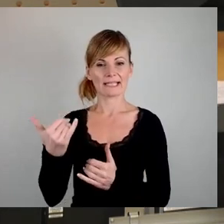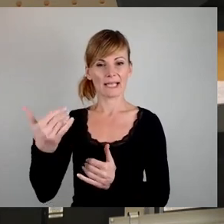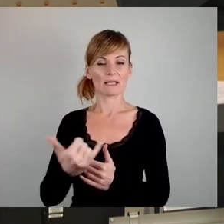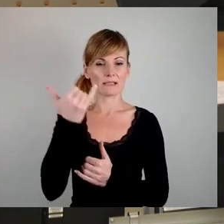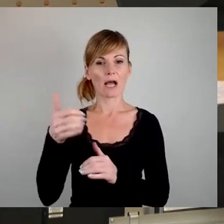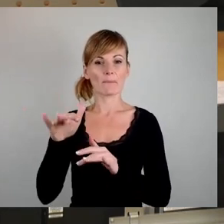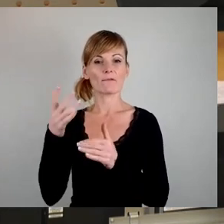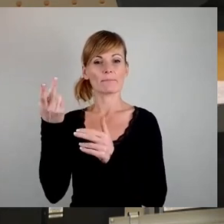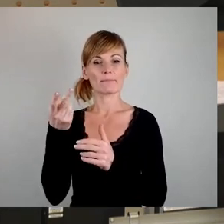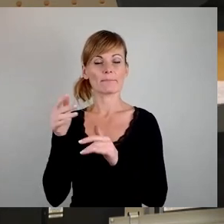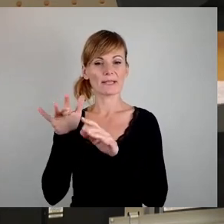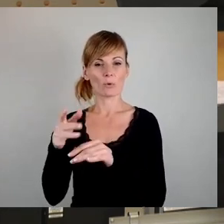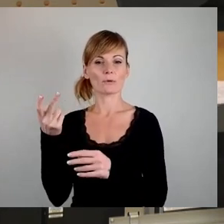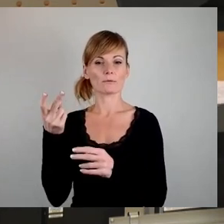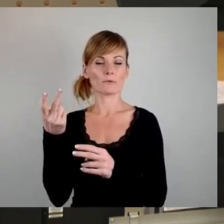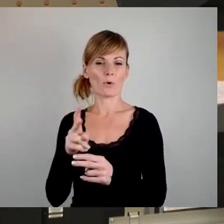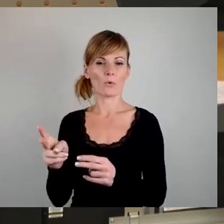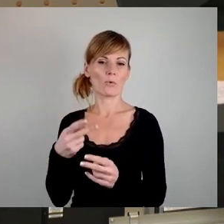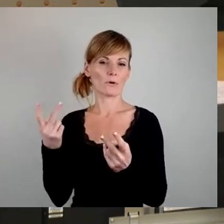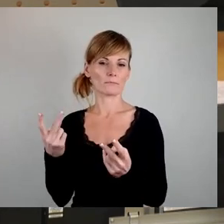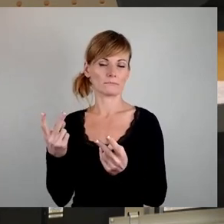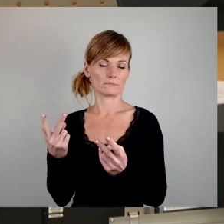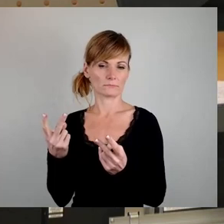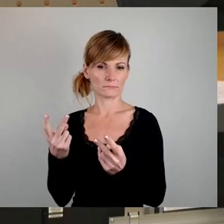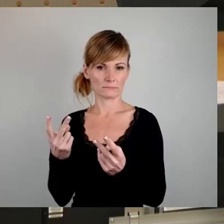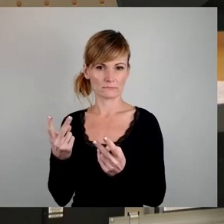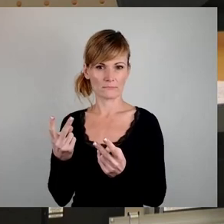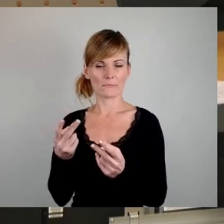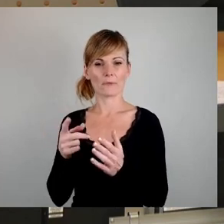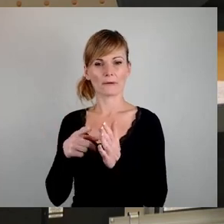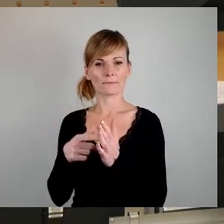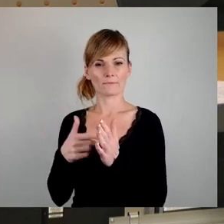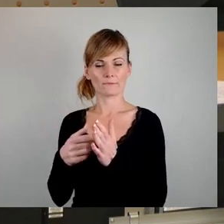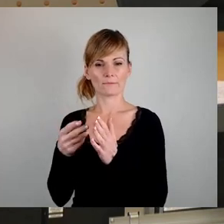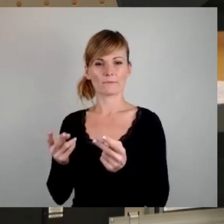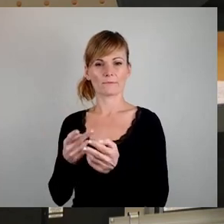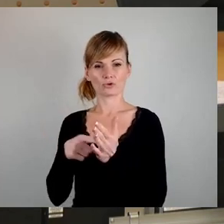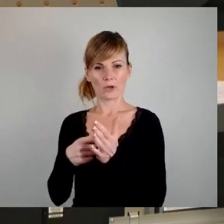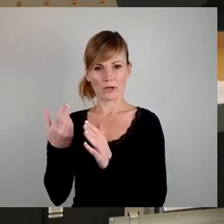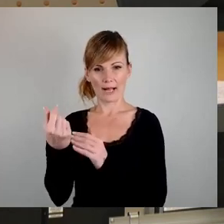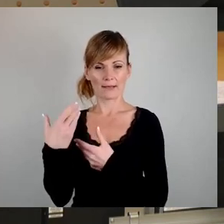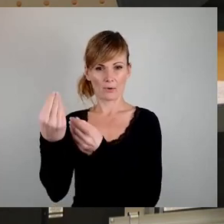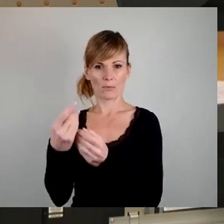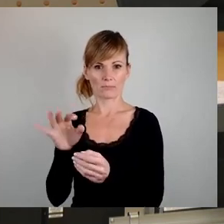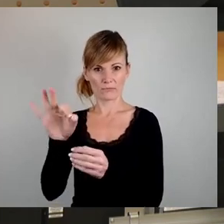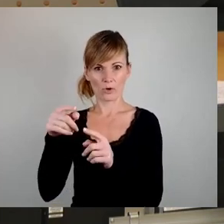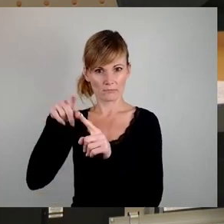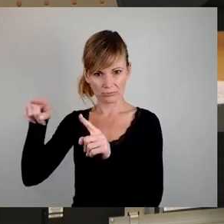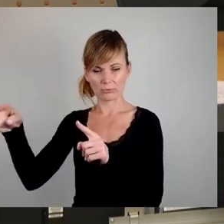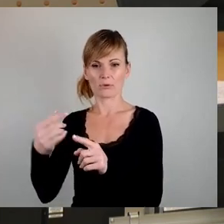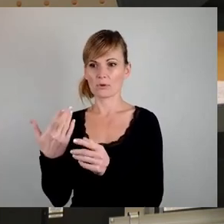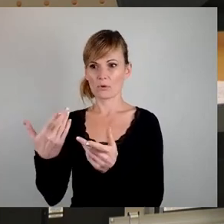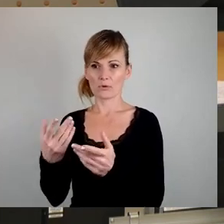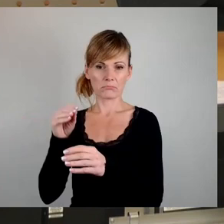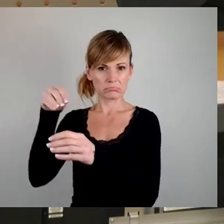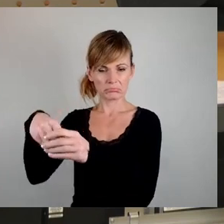um seinen Wohnungsbestand in Dresden aufzuhübschen und sein Portfolio aufzuwerten. Die Aktionäre wird es freuen. Diesen Umstand